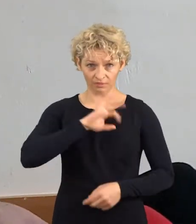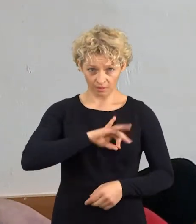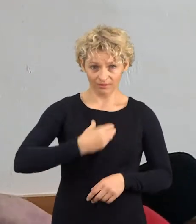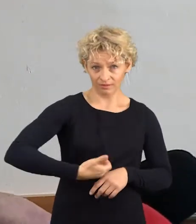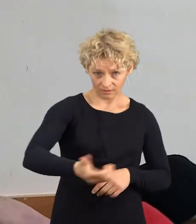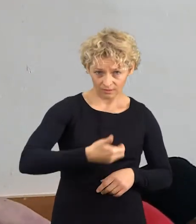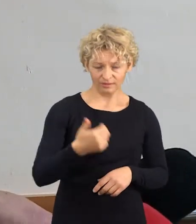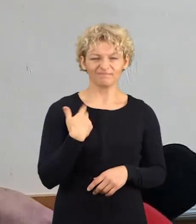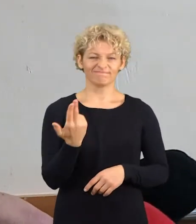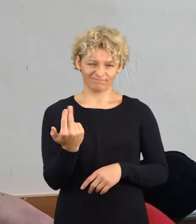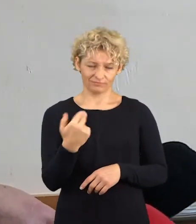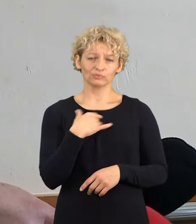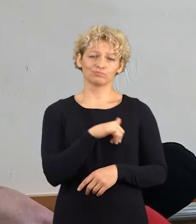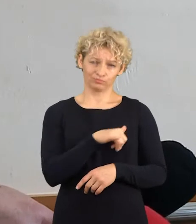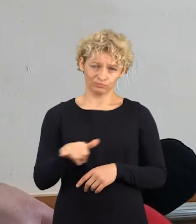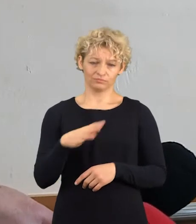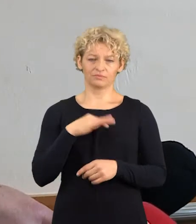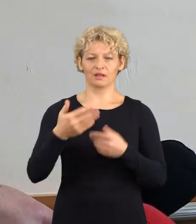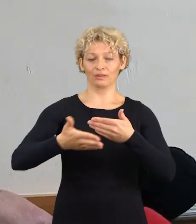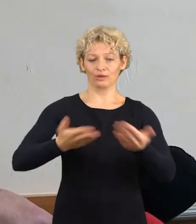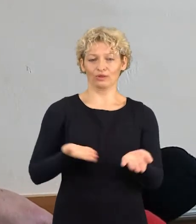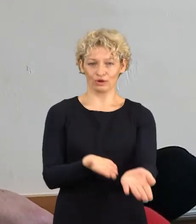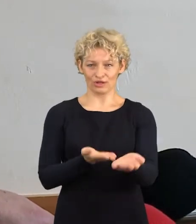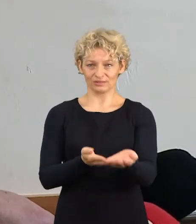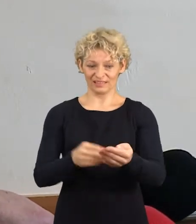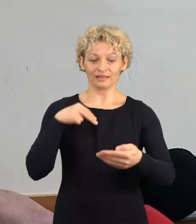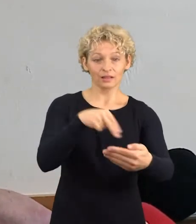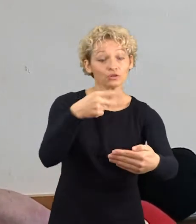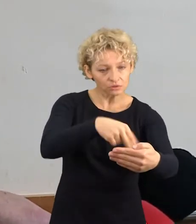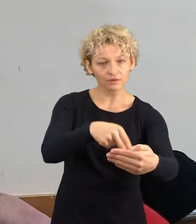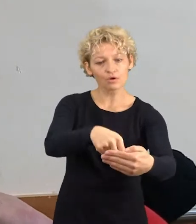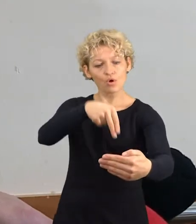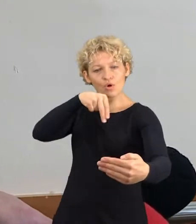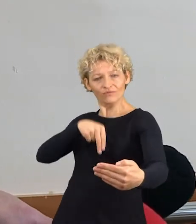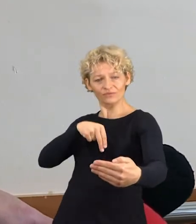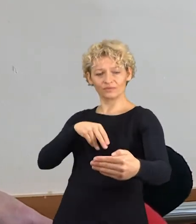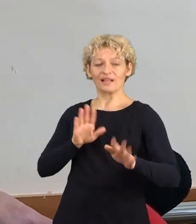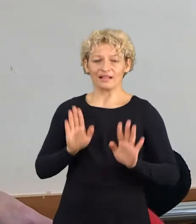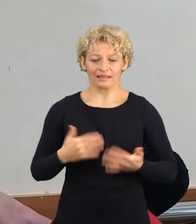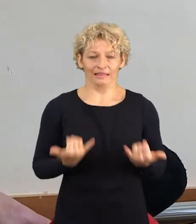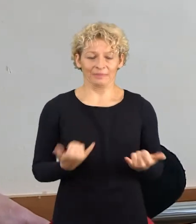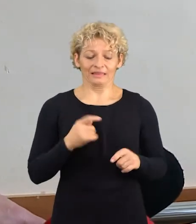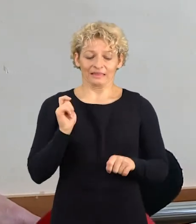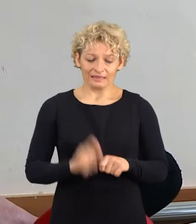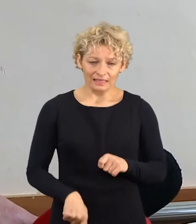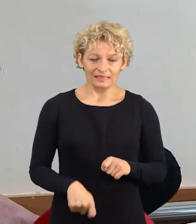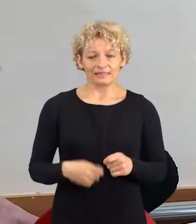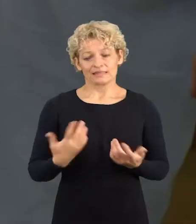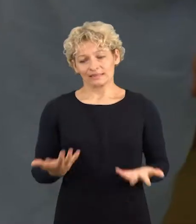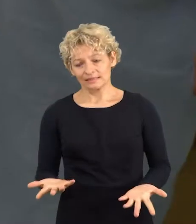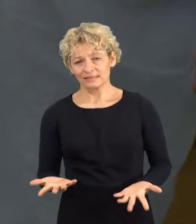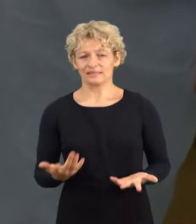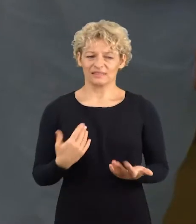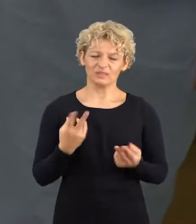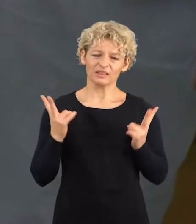laikiausi saugaus astumą gan visą laiką, bet dabar gavosi taip, kad per daug skūdurės permirkojo.